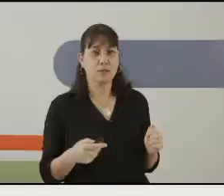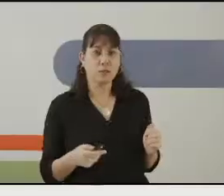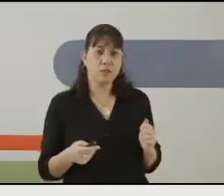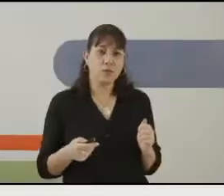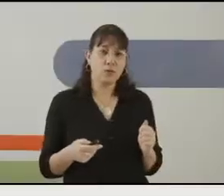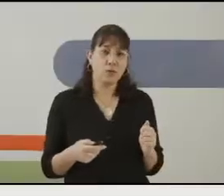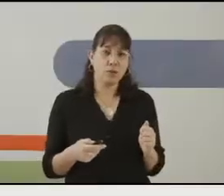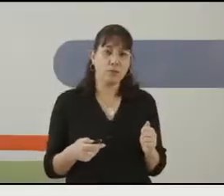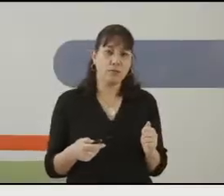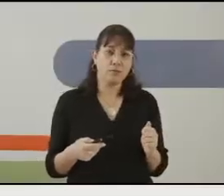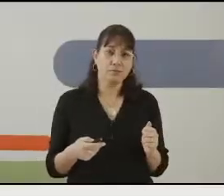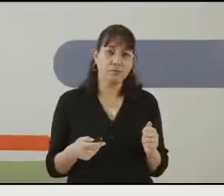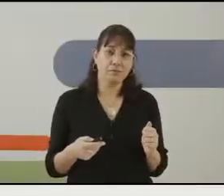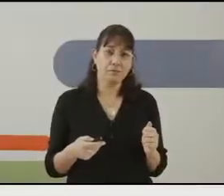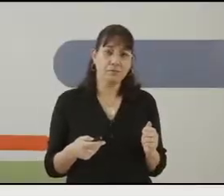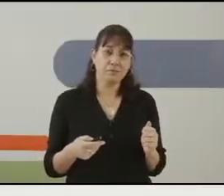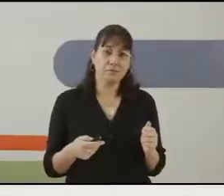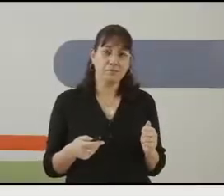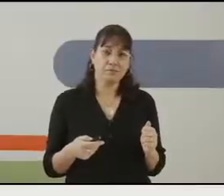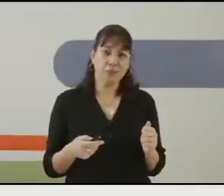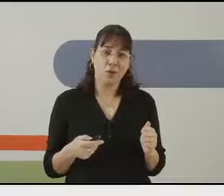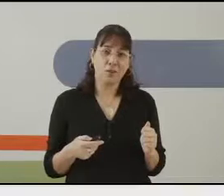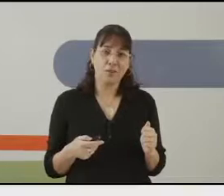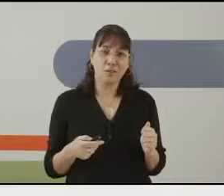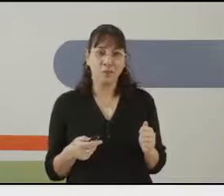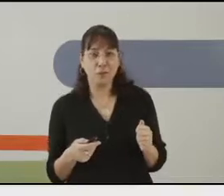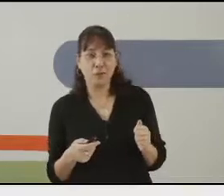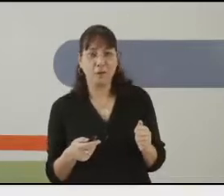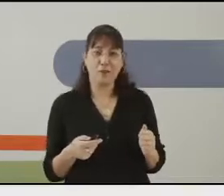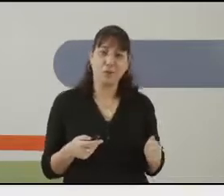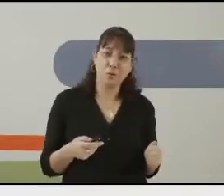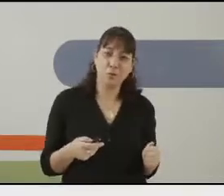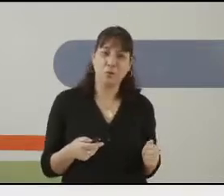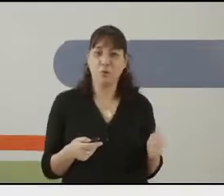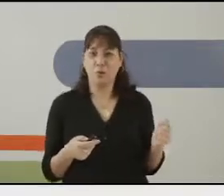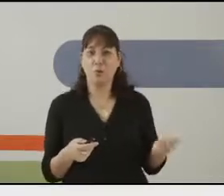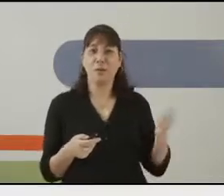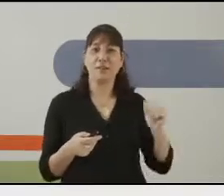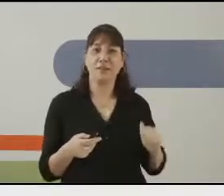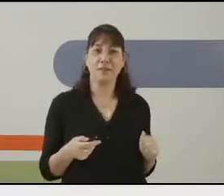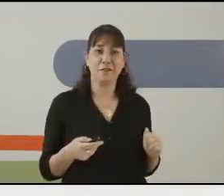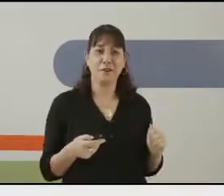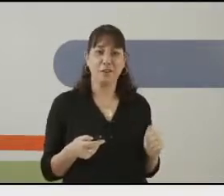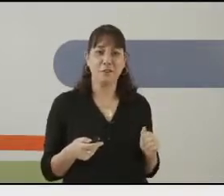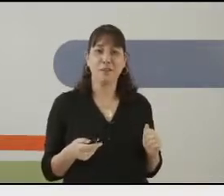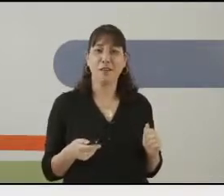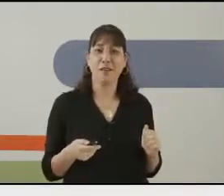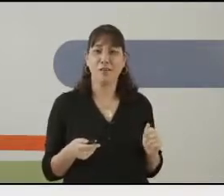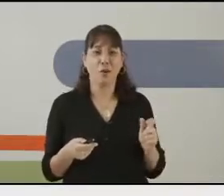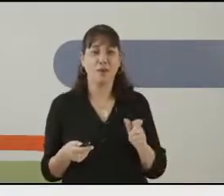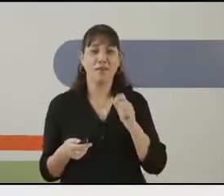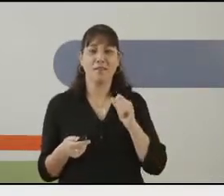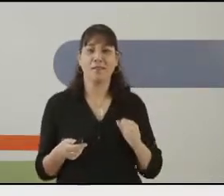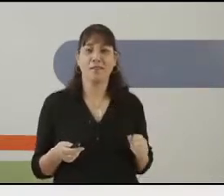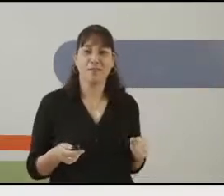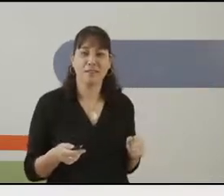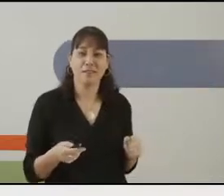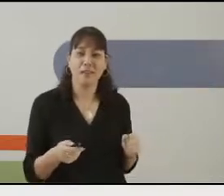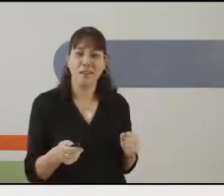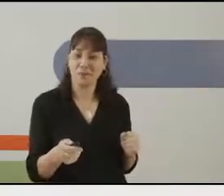אולי תאספו את הצעצועים, נכון, את הדובי, את הכדור, אולי את הדלי והקף שלכם, או